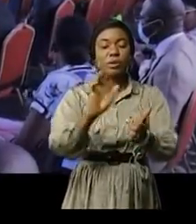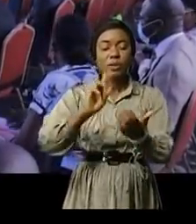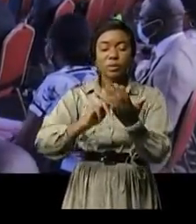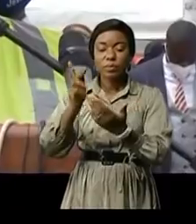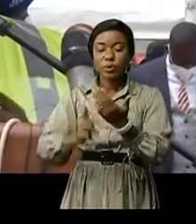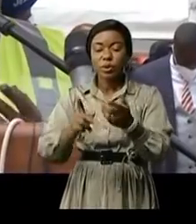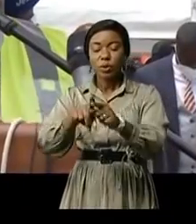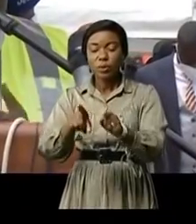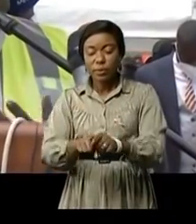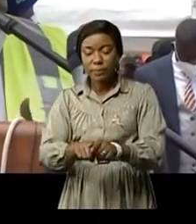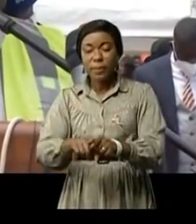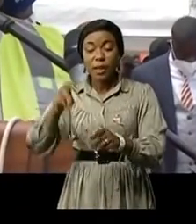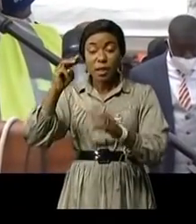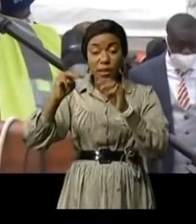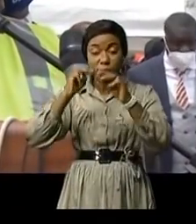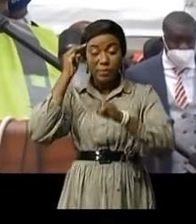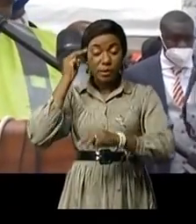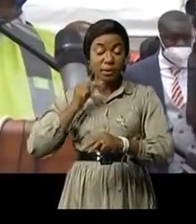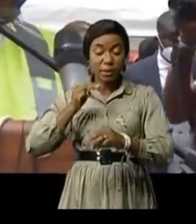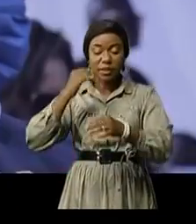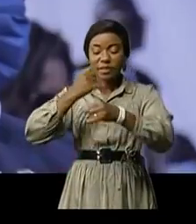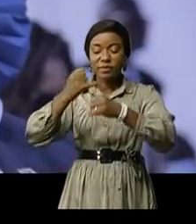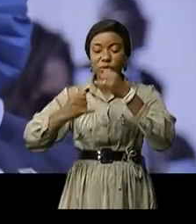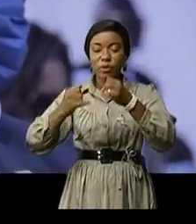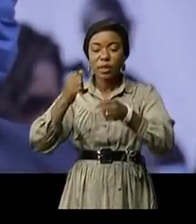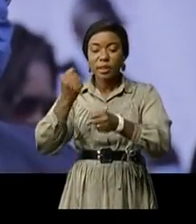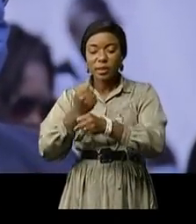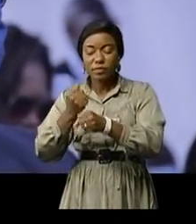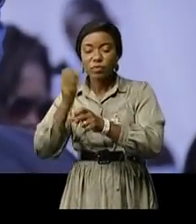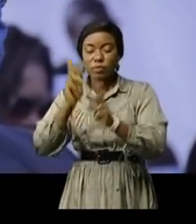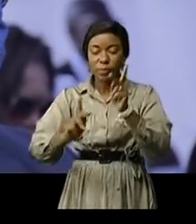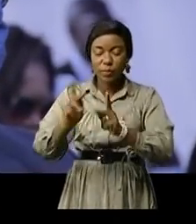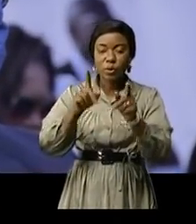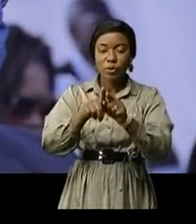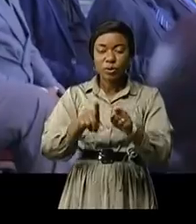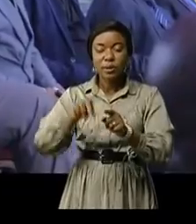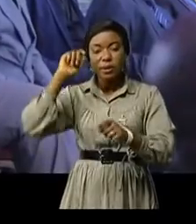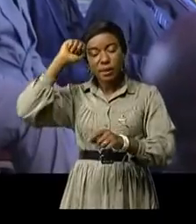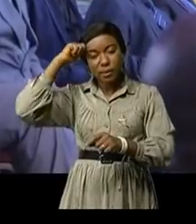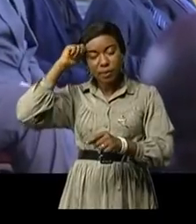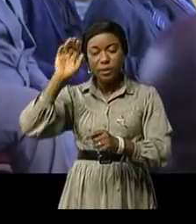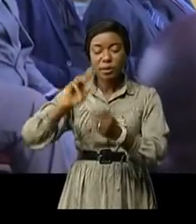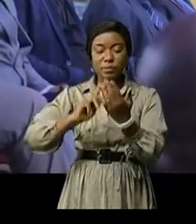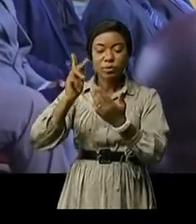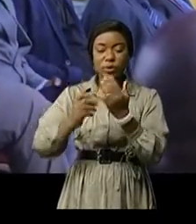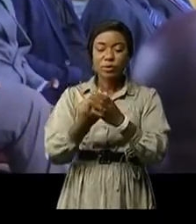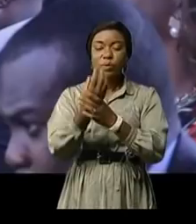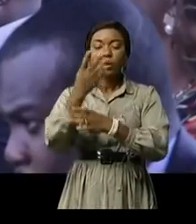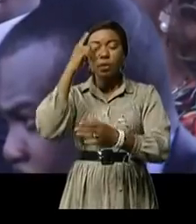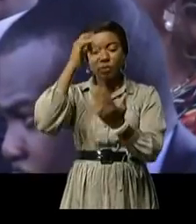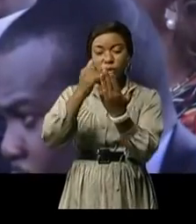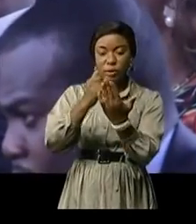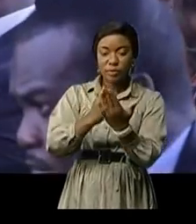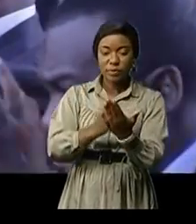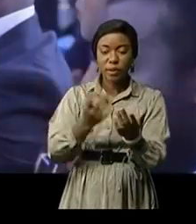Alexis Guizarro, ministre d'État aux infrastructures et travaux publics, maître d'ouvrage, a rappelé que ce projet est né de l'identification